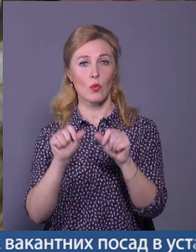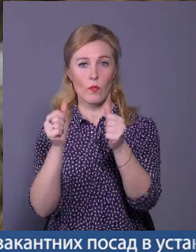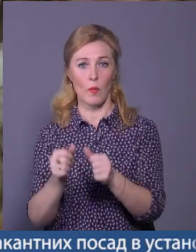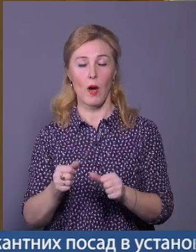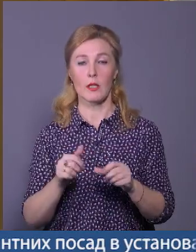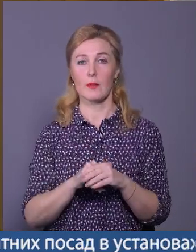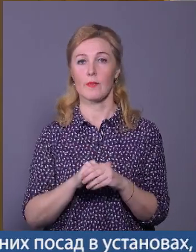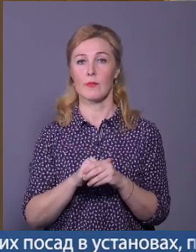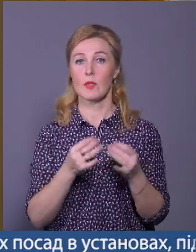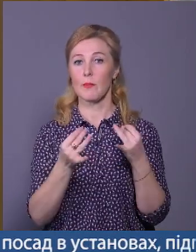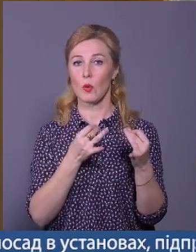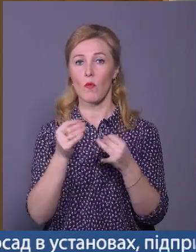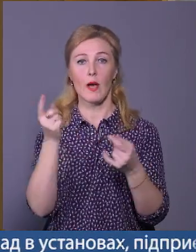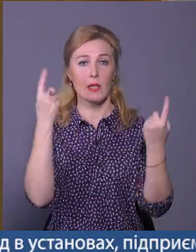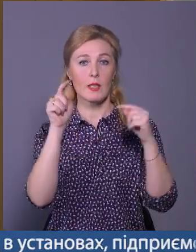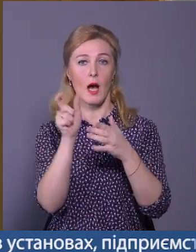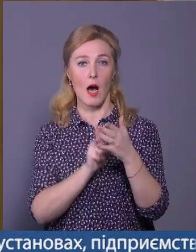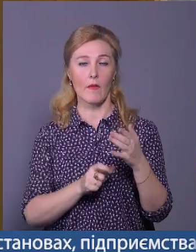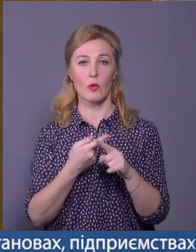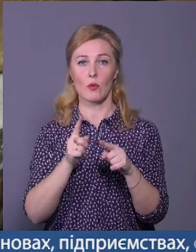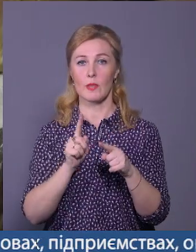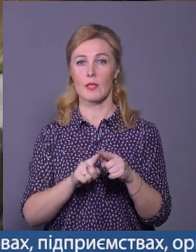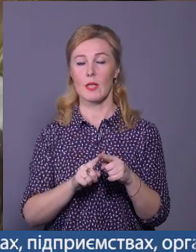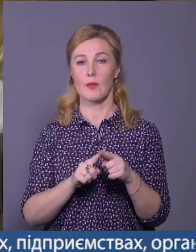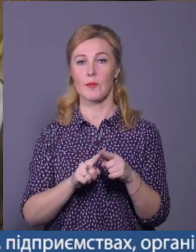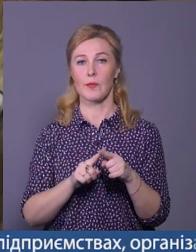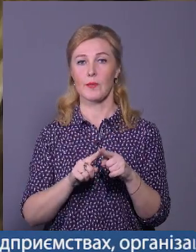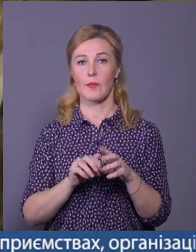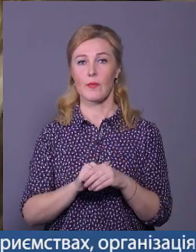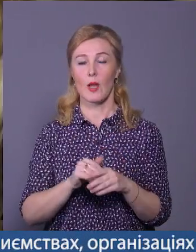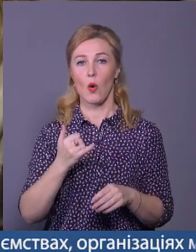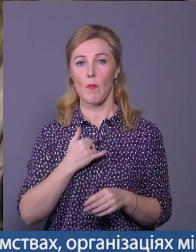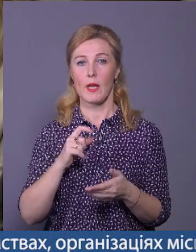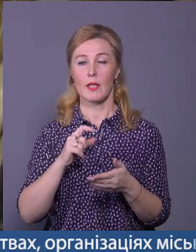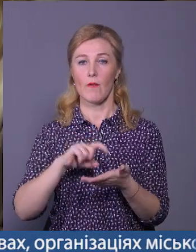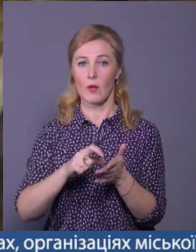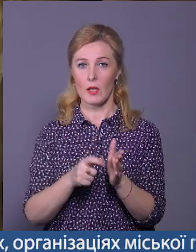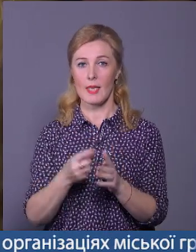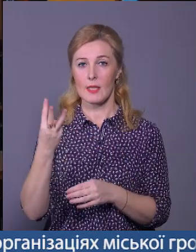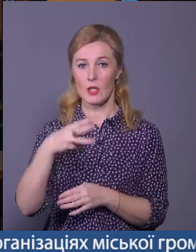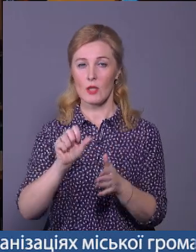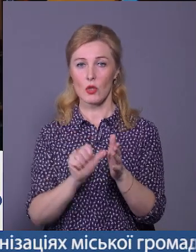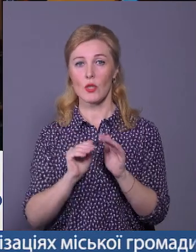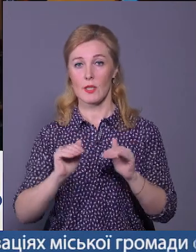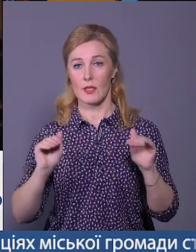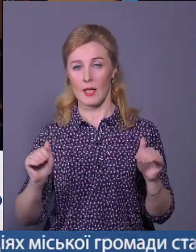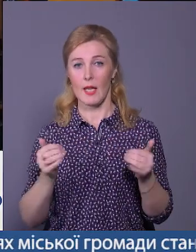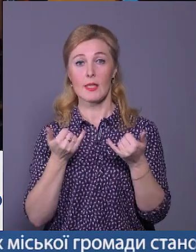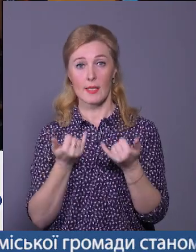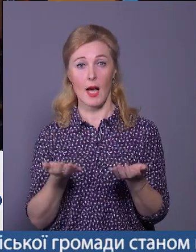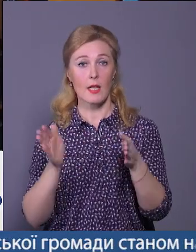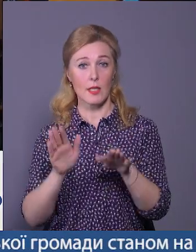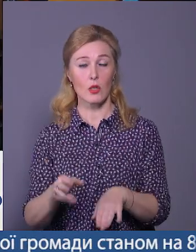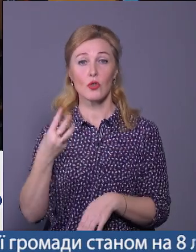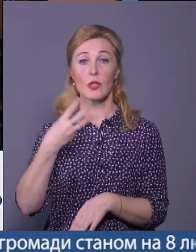живого спілкування з автором – це нові враження і формування світогляду. В мене в класі 36 дітей, де на даний час в класі залишилося